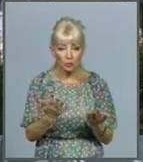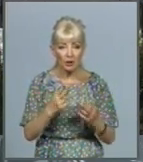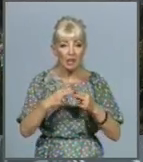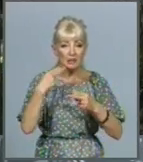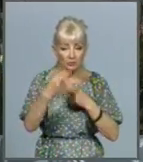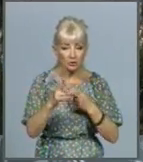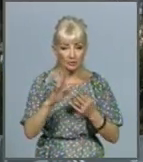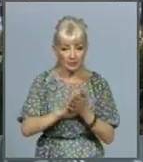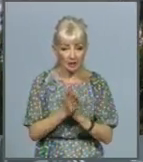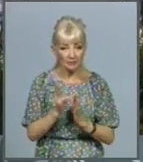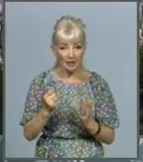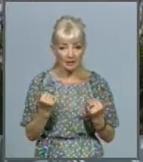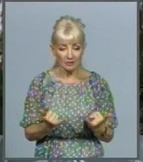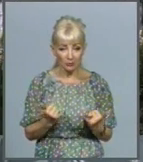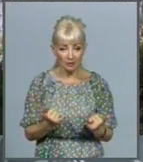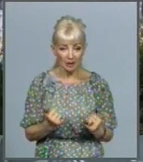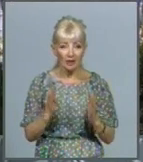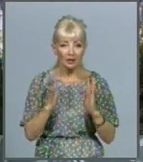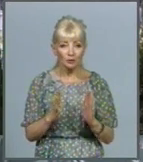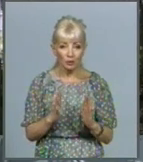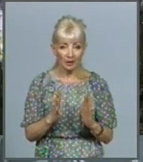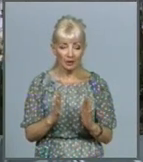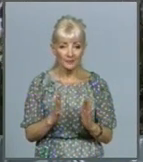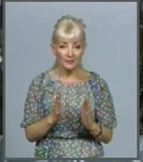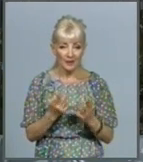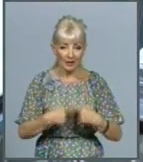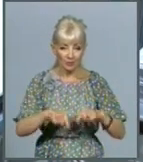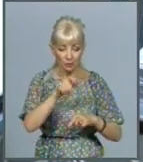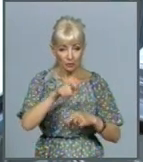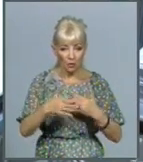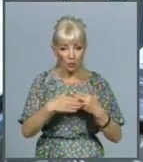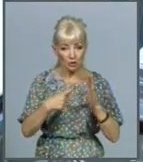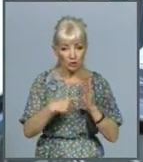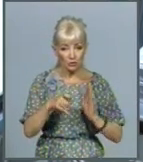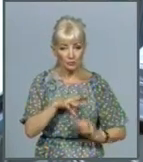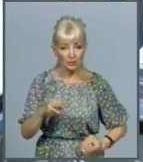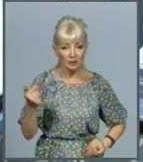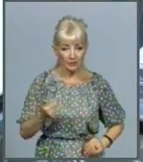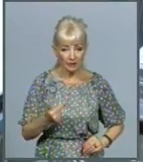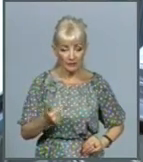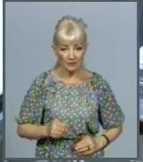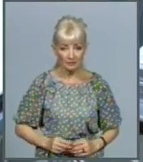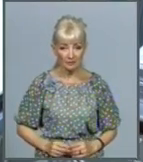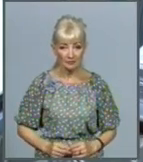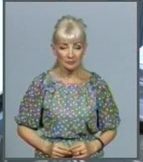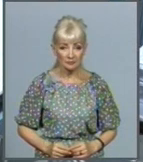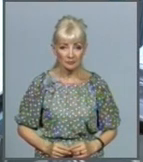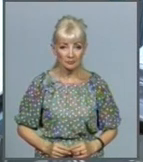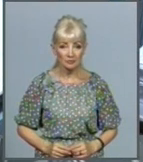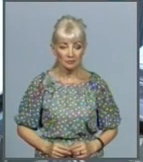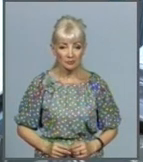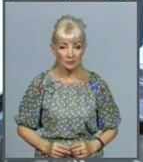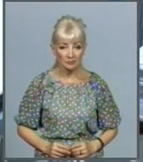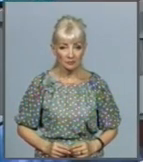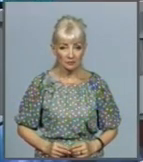тільки категорії населення складає близько 600 мільйонів гривень. Ілля Околтунов та Сергій Перець. Харківські ізвістя.